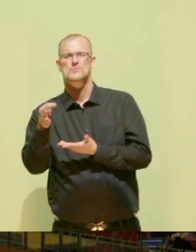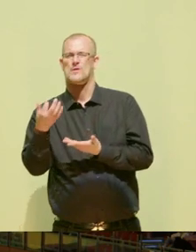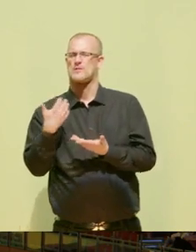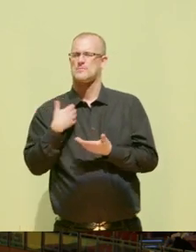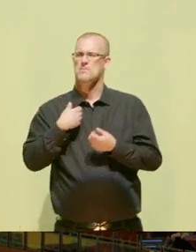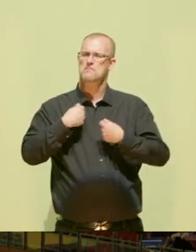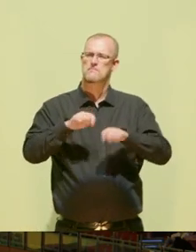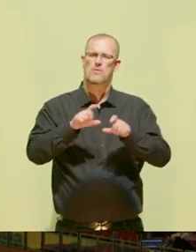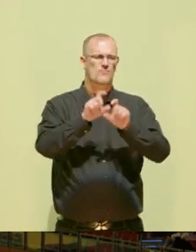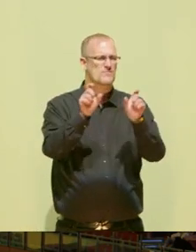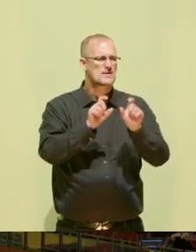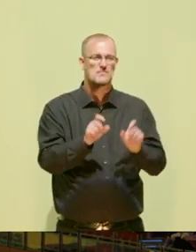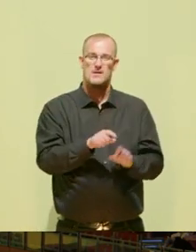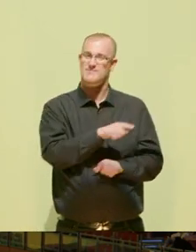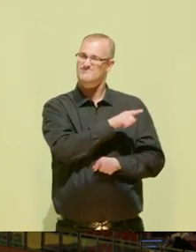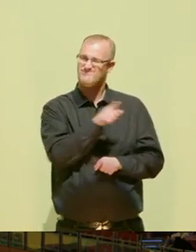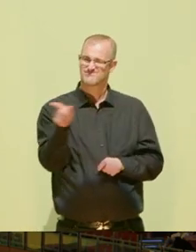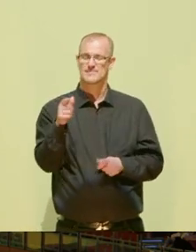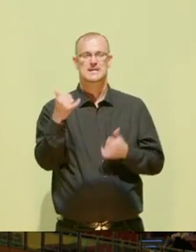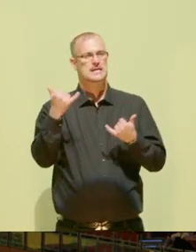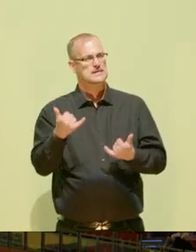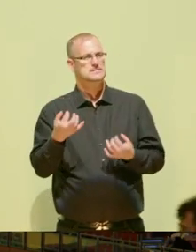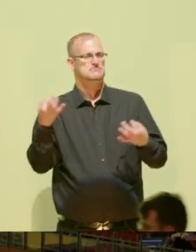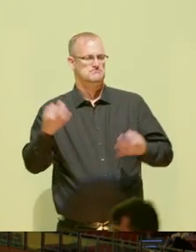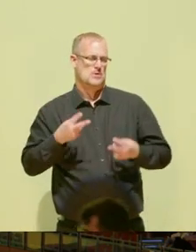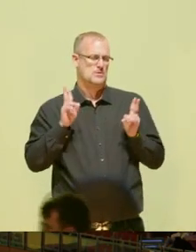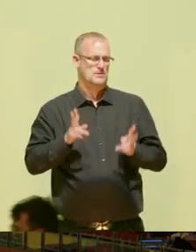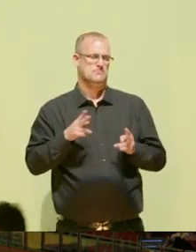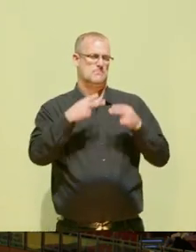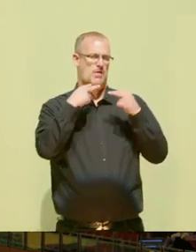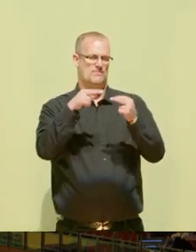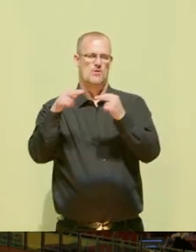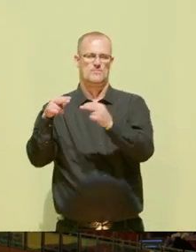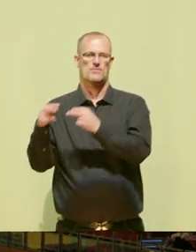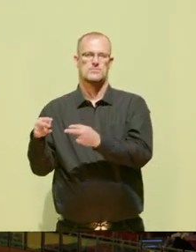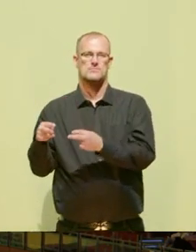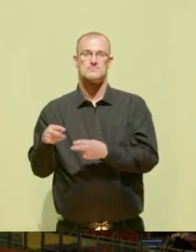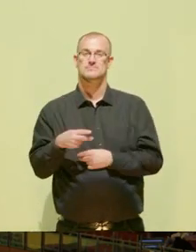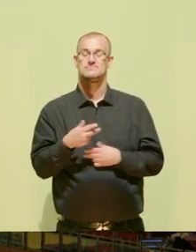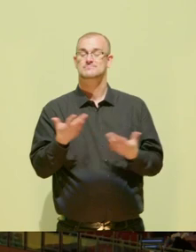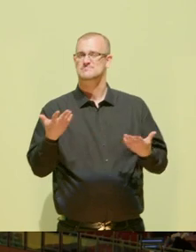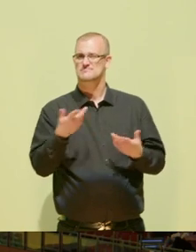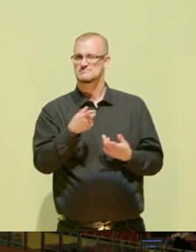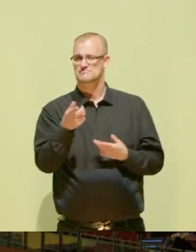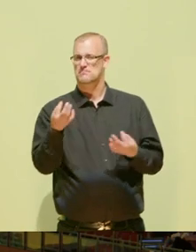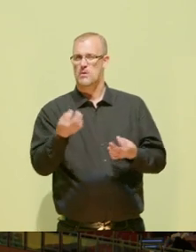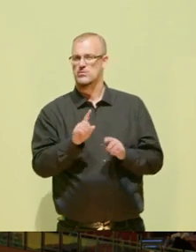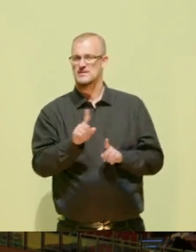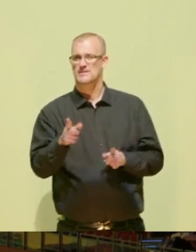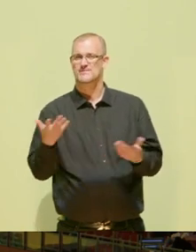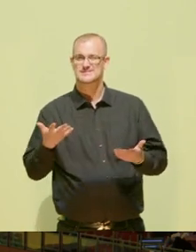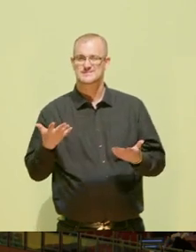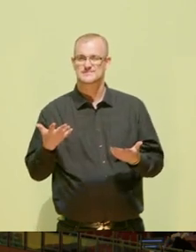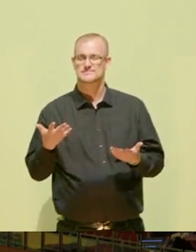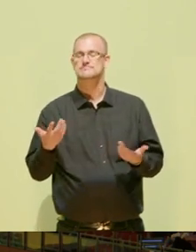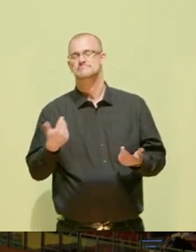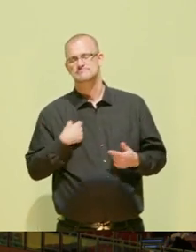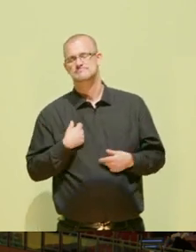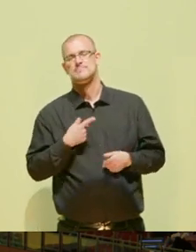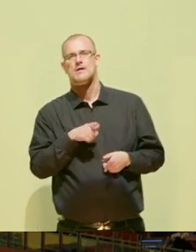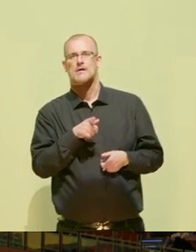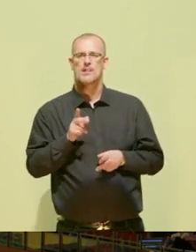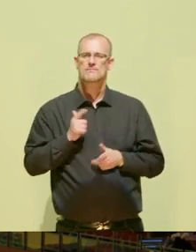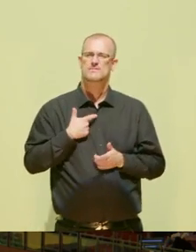Bauunternehmen, die brauchen jetzt Antworten und Verbindlichkeit. Was sie nicht brauchen, ist Angstmacherei.